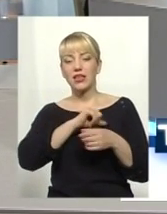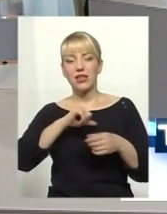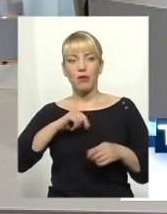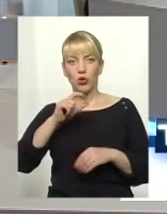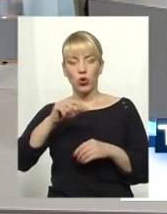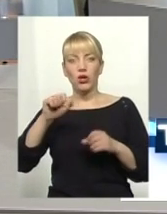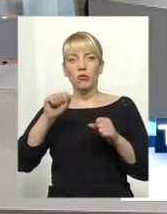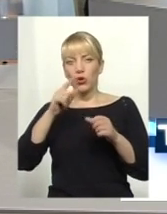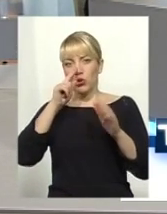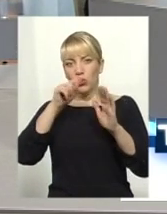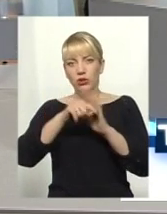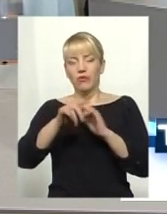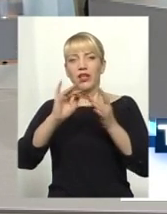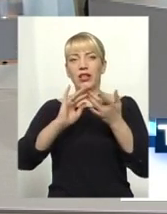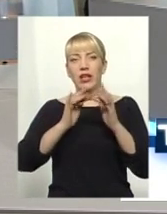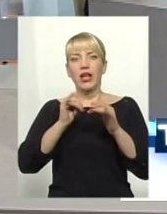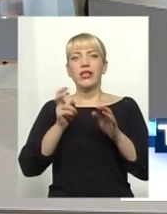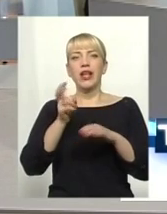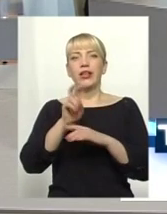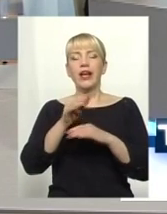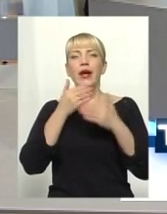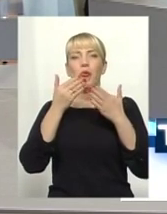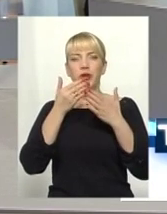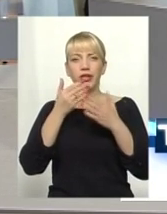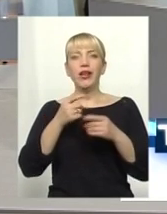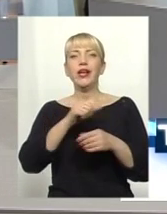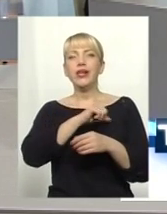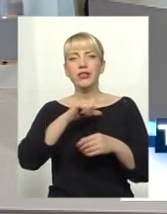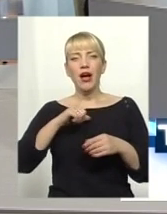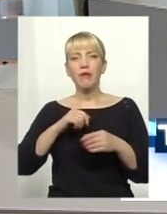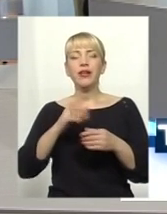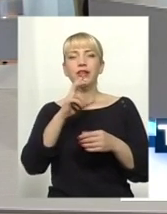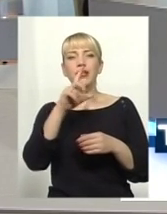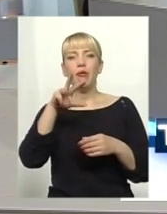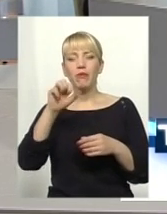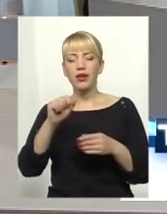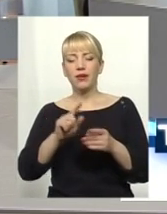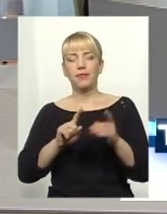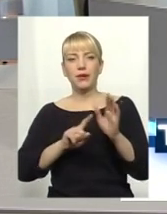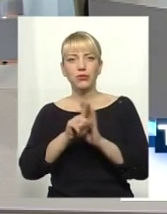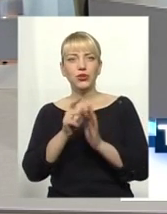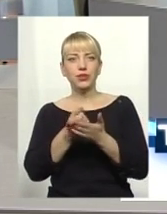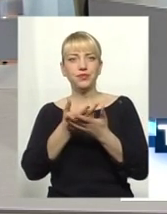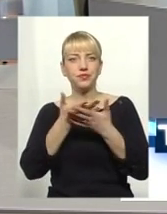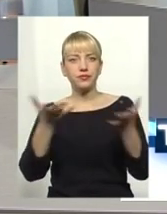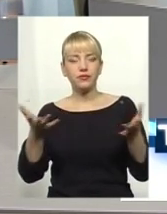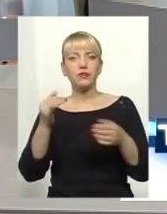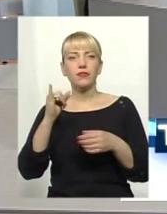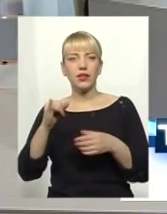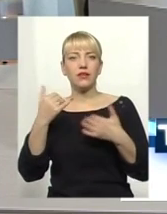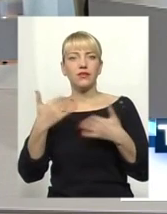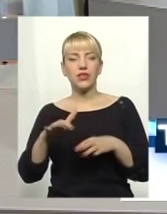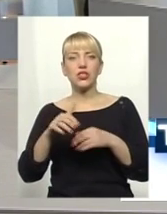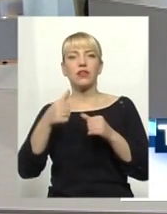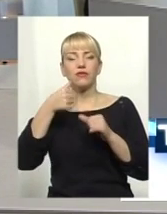маючи доступ до інтернету, зайти і почитати. Плюс ЗМІ підхватили цю тему як топову. І вже навіть